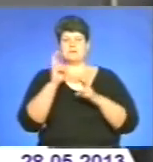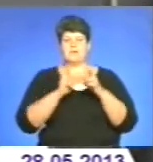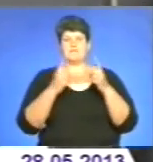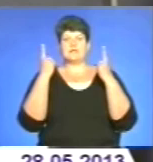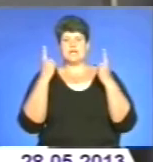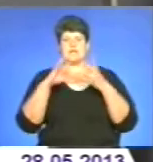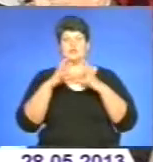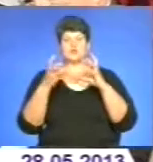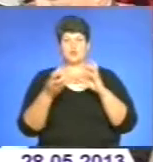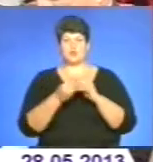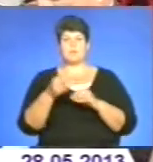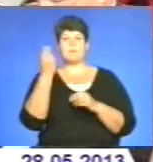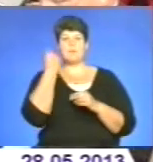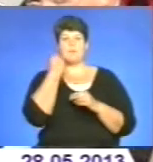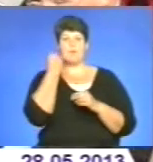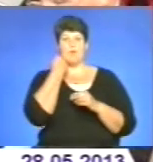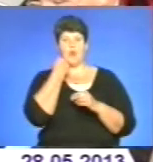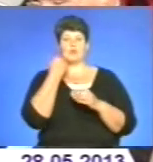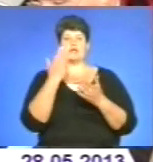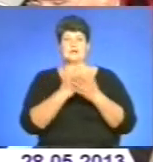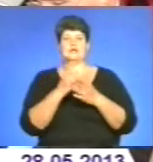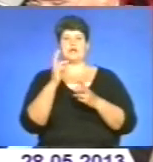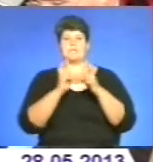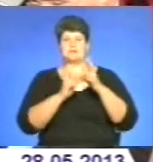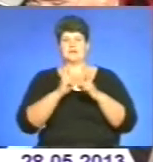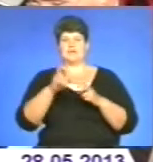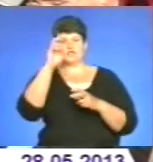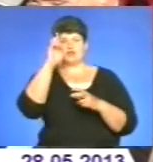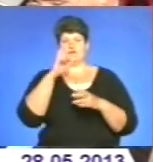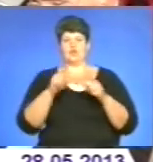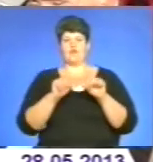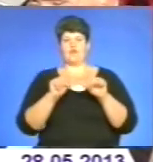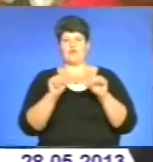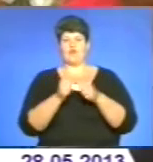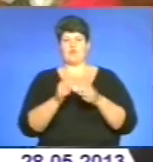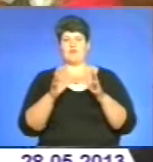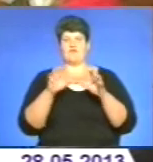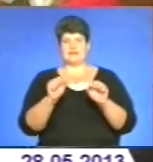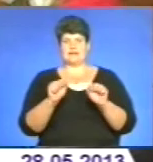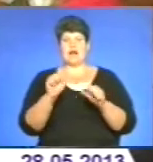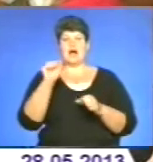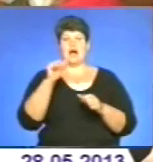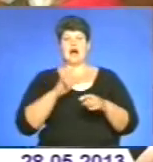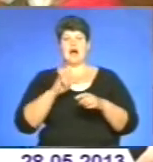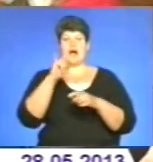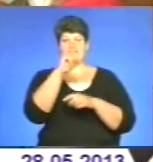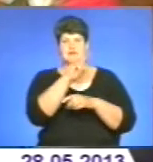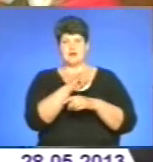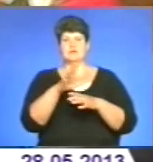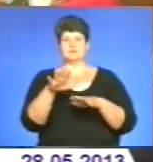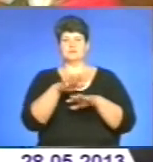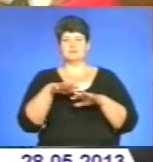є на підприємствах державної і комунальної форм власності. Зокрема, йдеться про фірму «Тернопіль Авіа Авто Транс», «Санаторій